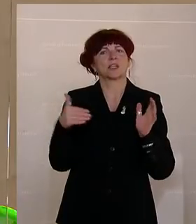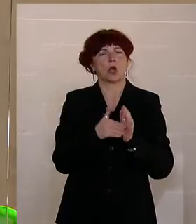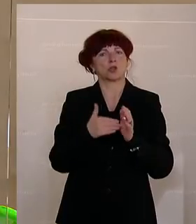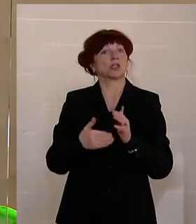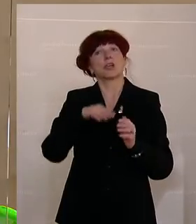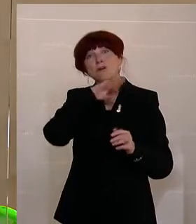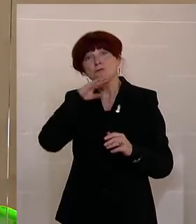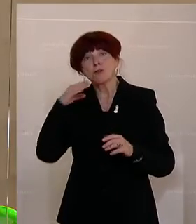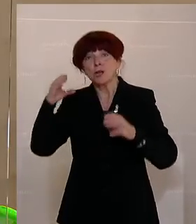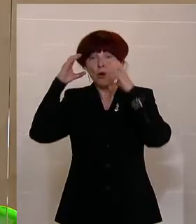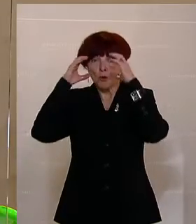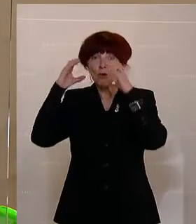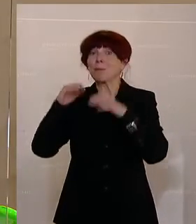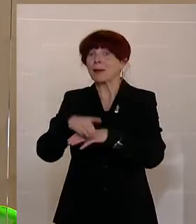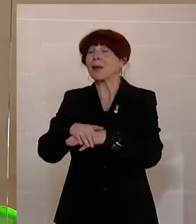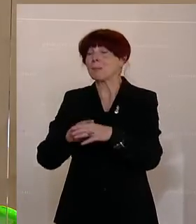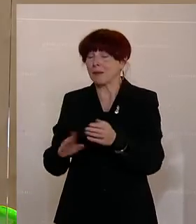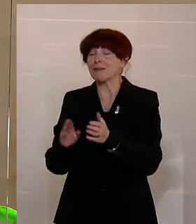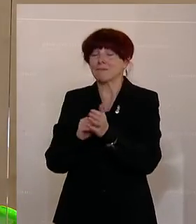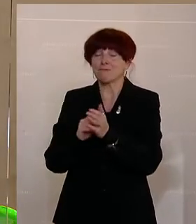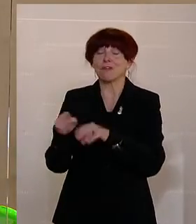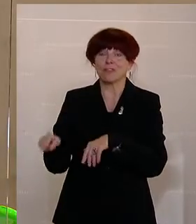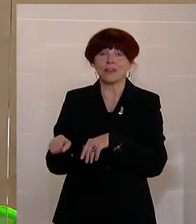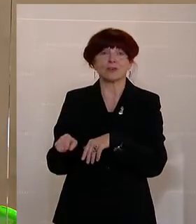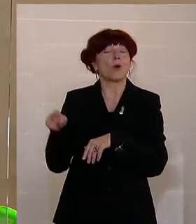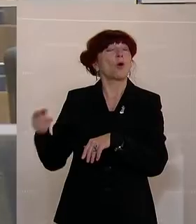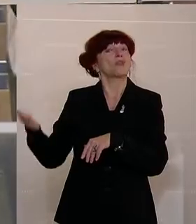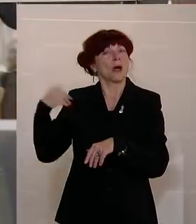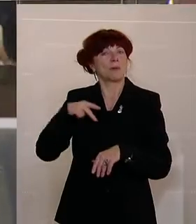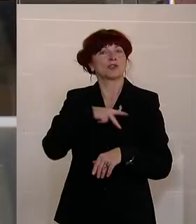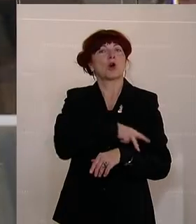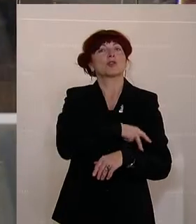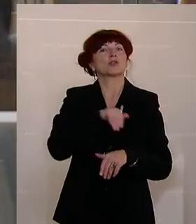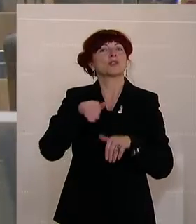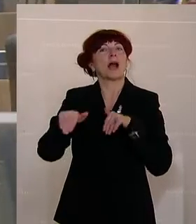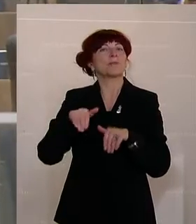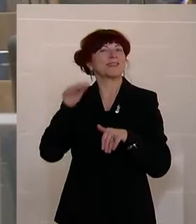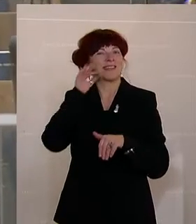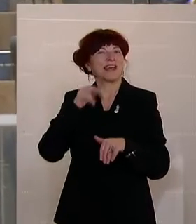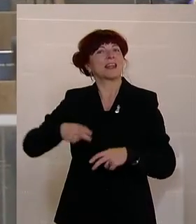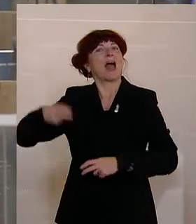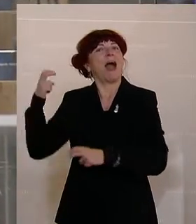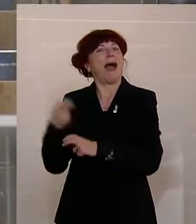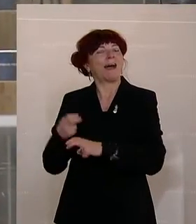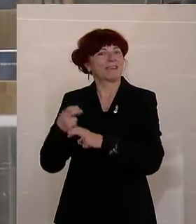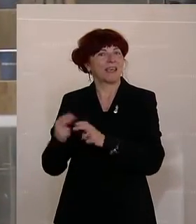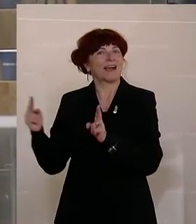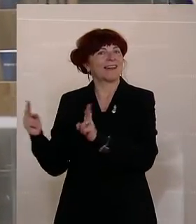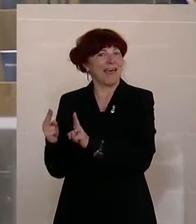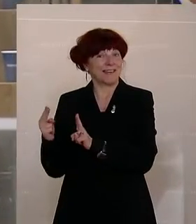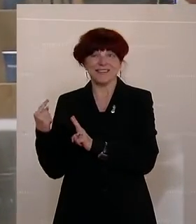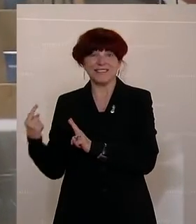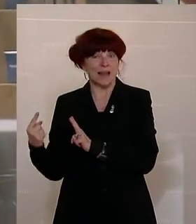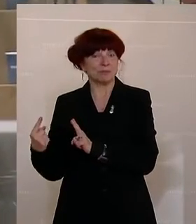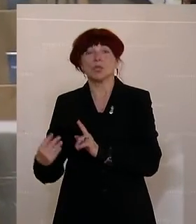Sozialministerin Hartinger Klein hat sie ohne Evaluierung gestoppt. Also wir können heute gar nicht sagen, wie